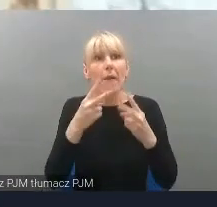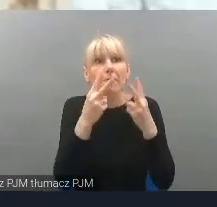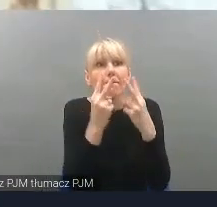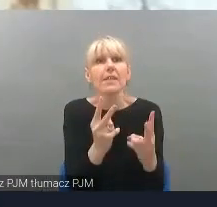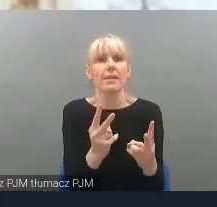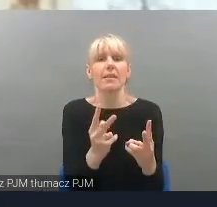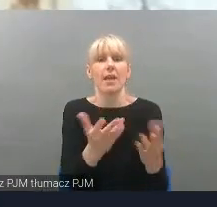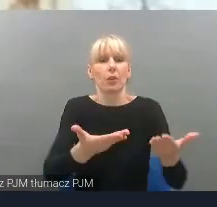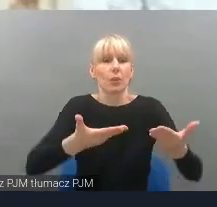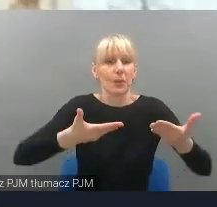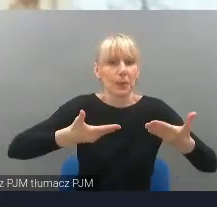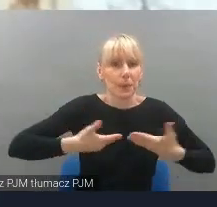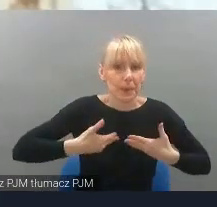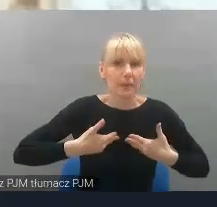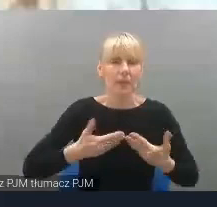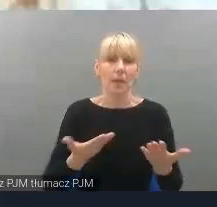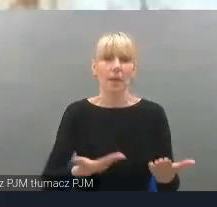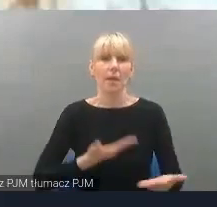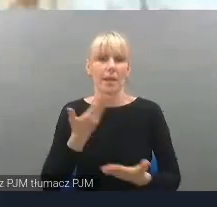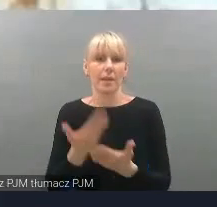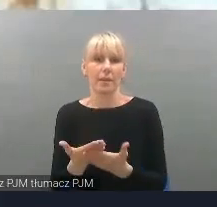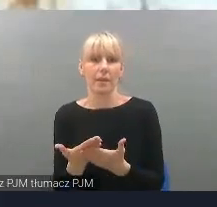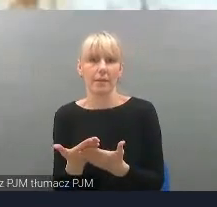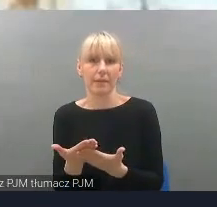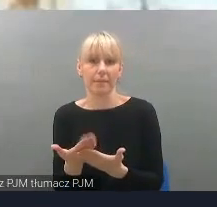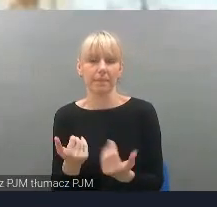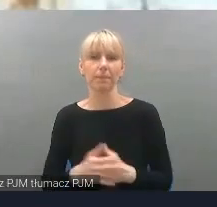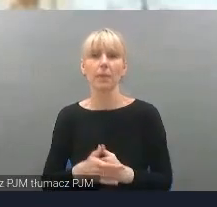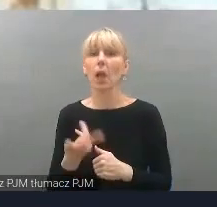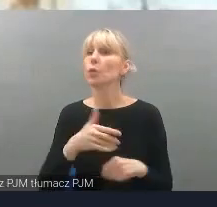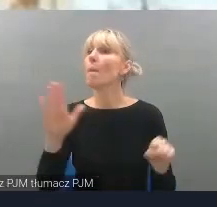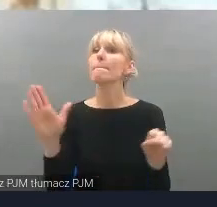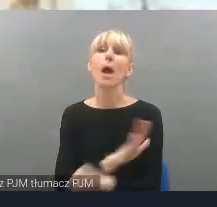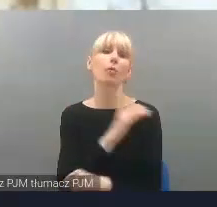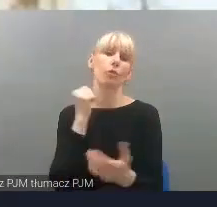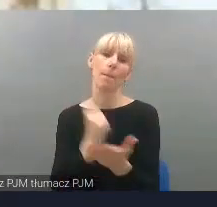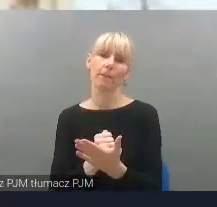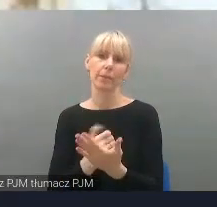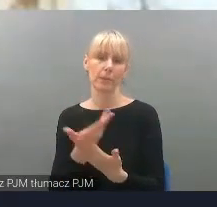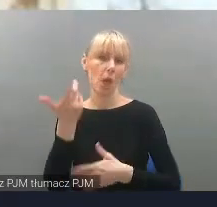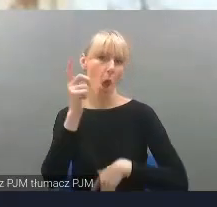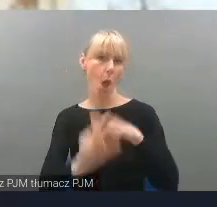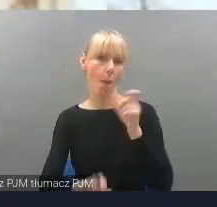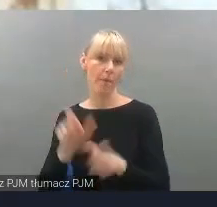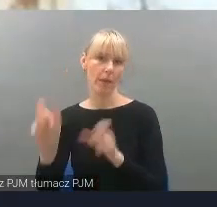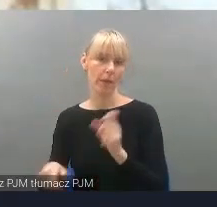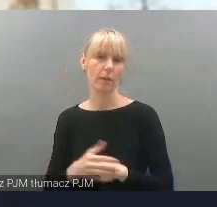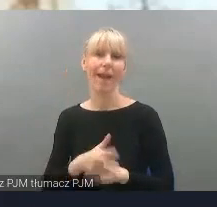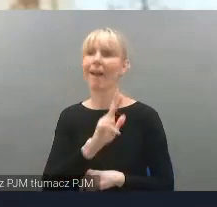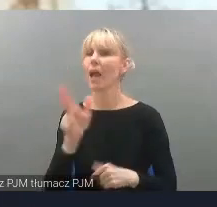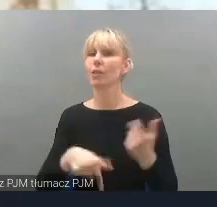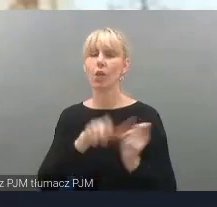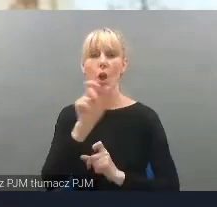otwiera nas na innych, a też ci ludzie stają się pełnoprawnymi obywatelami. I chyba o to chodzi, żeby każdy człowiek, każdy obywatel naszego